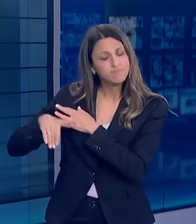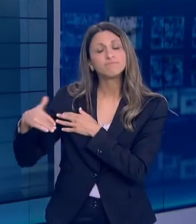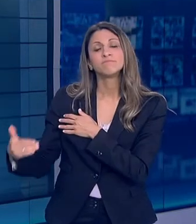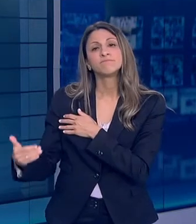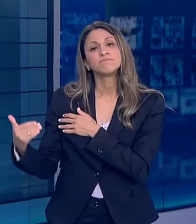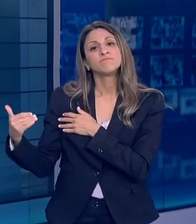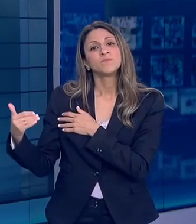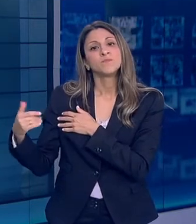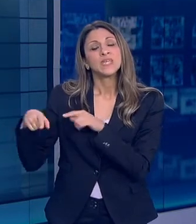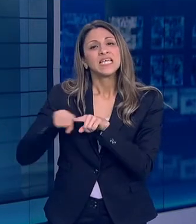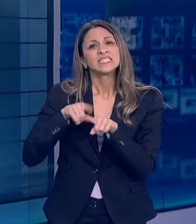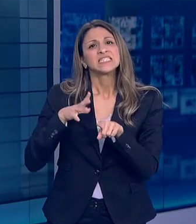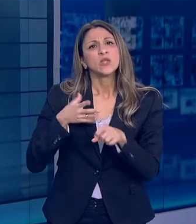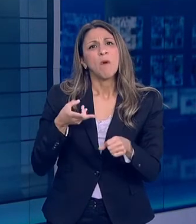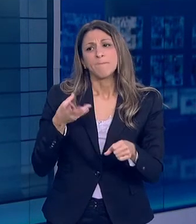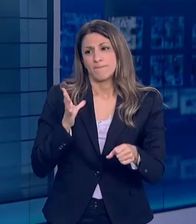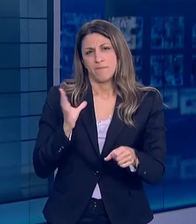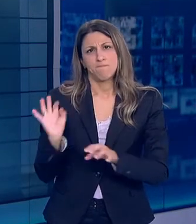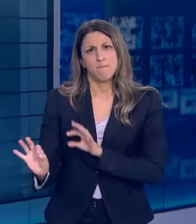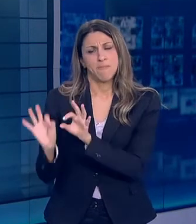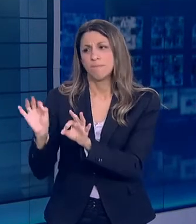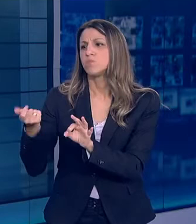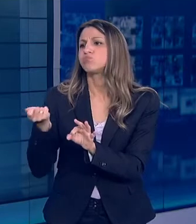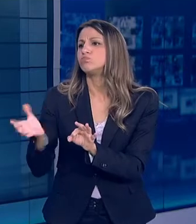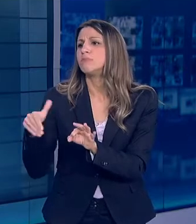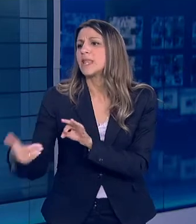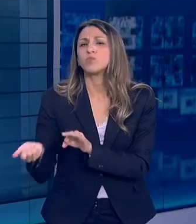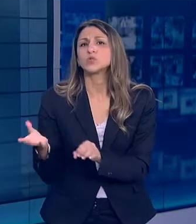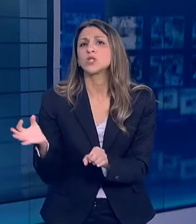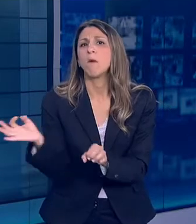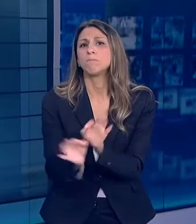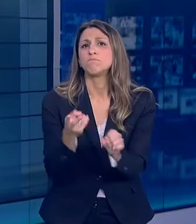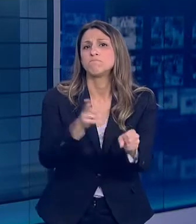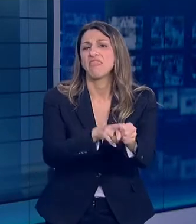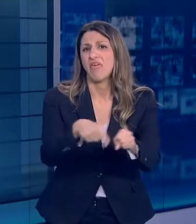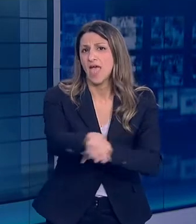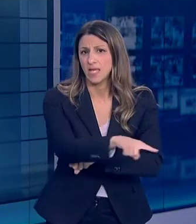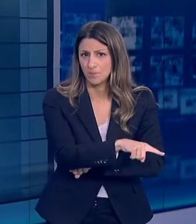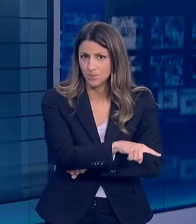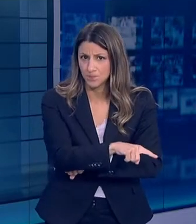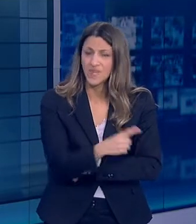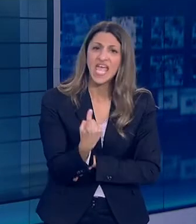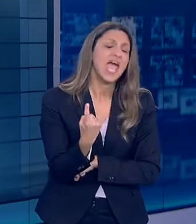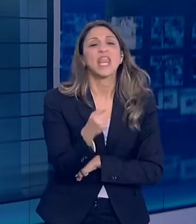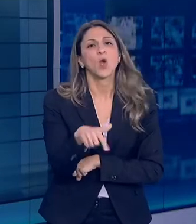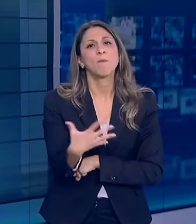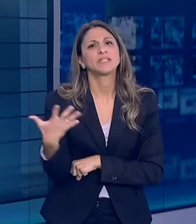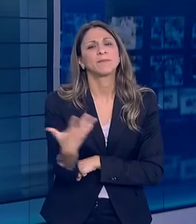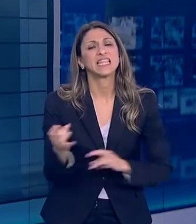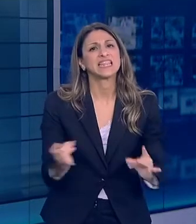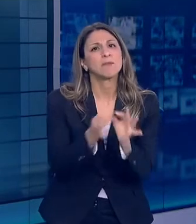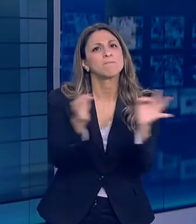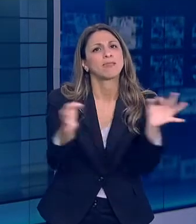σενάριο σχετικά με τη θνητότητα του ιού δηλαδή ένα 0,55% και χωρίς τα αυστηρά περιοριστικά μέτρα